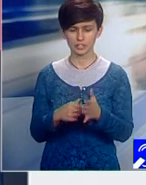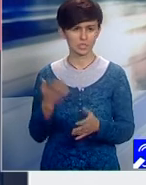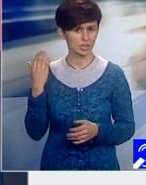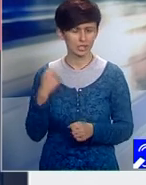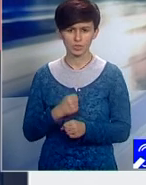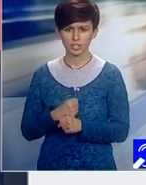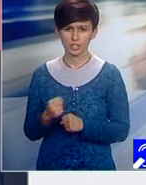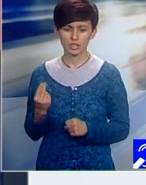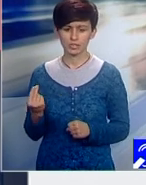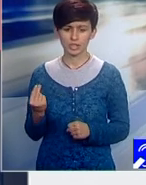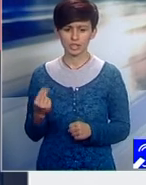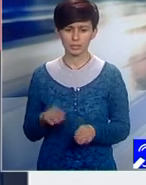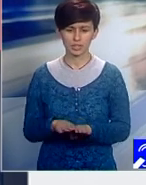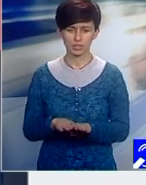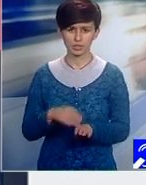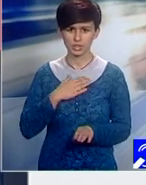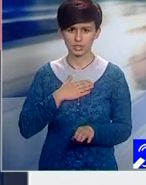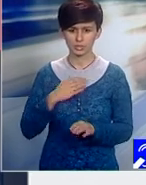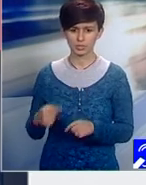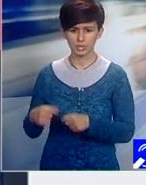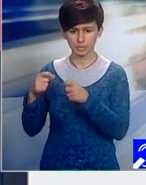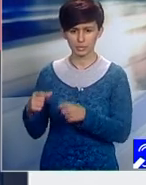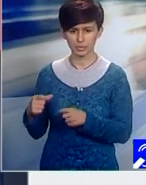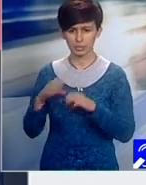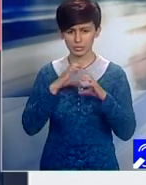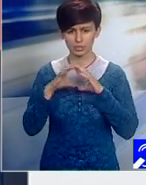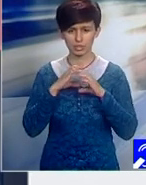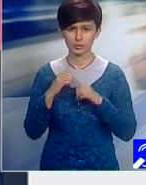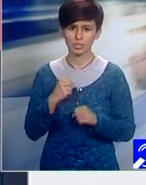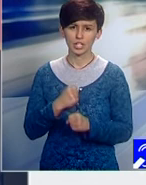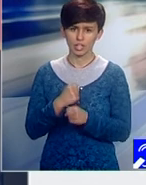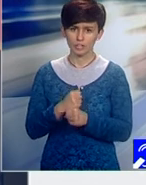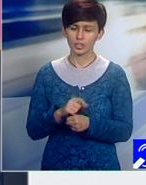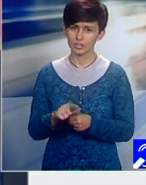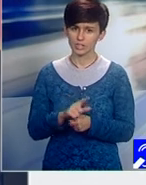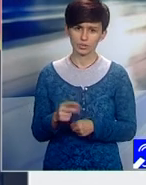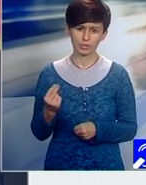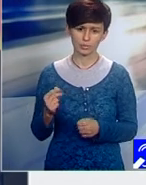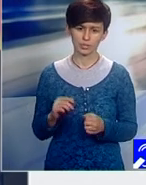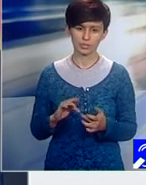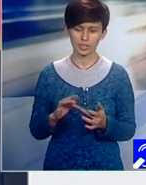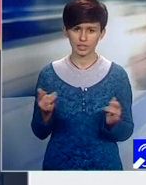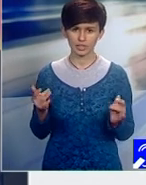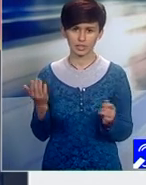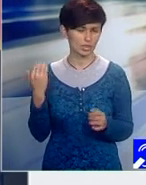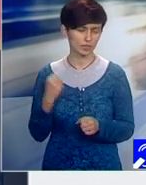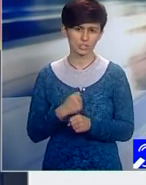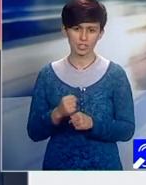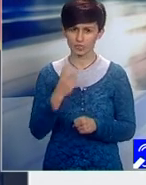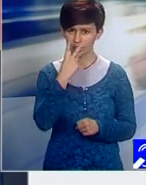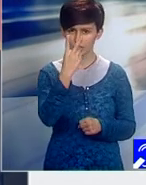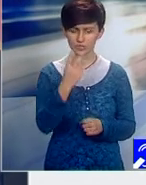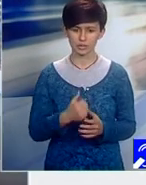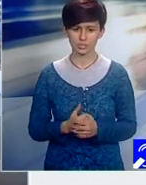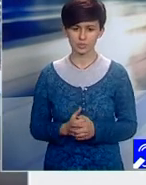bine. Pot să zic că colegii mei de pe departamentul de comunicare au făcut o treabă bună, cel puțin în mediul online am fost extrem de vizibil. Și mai